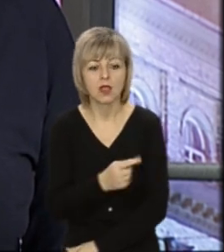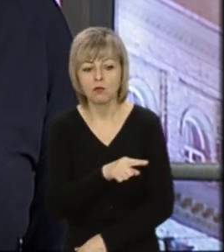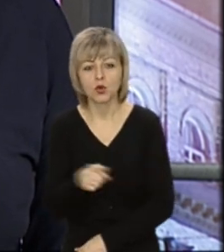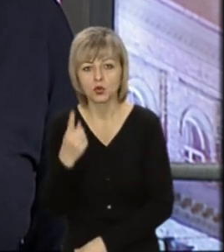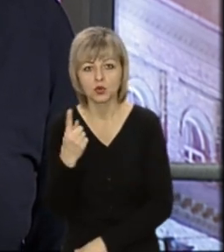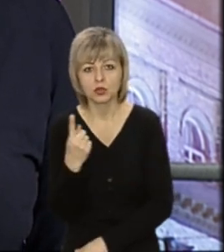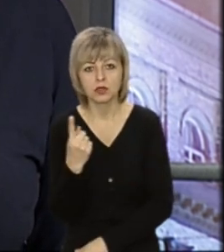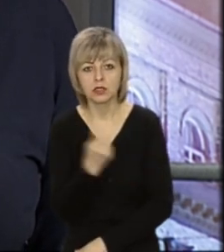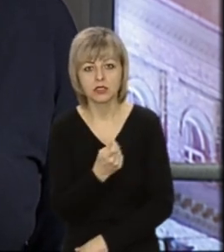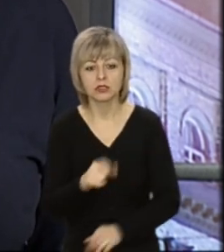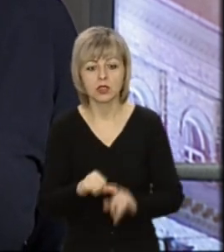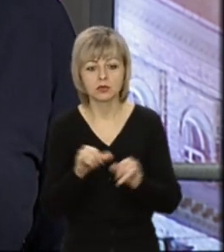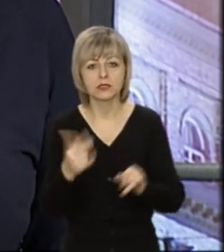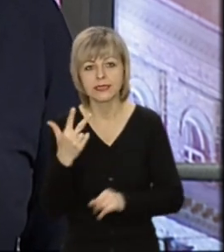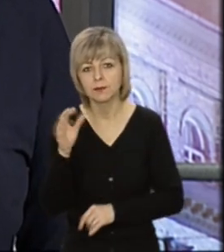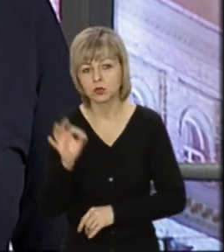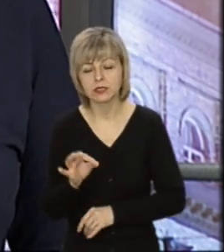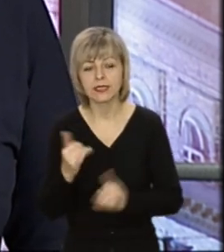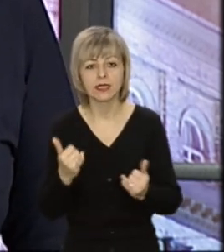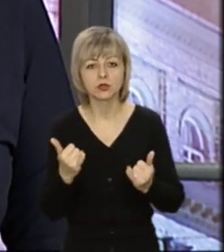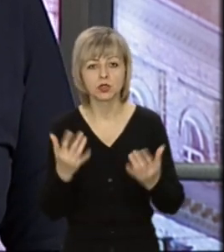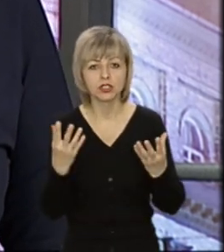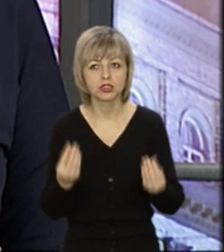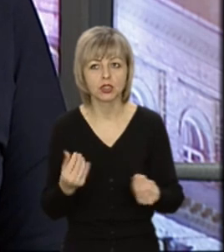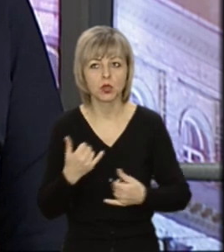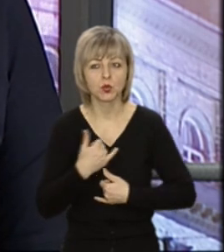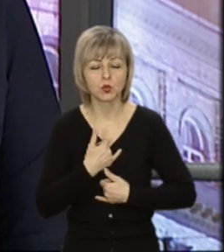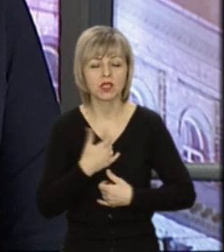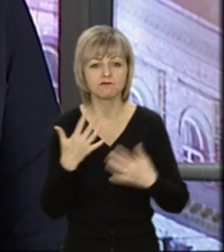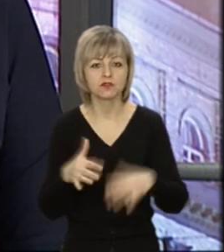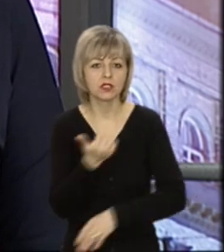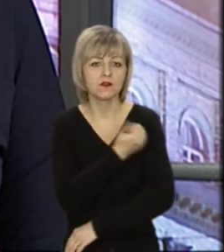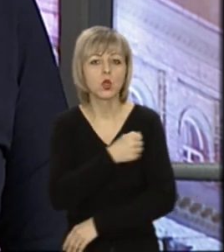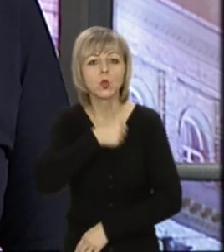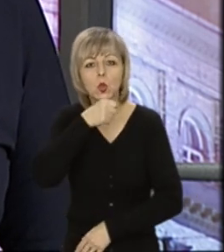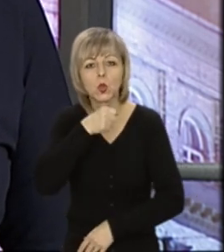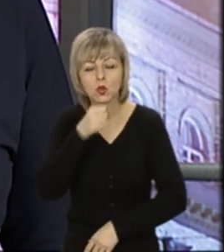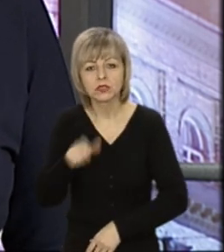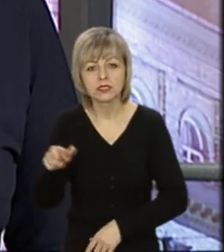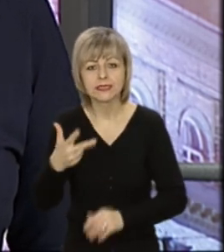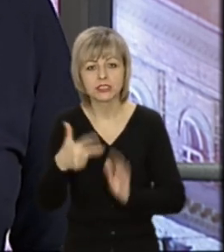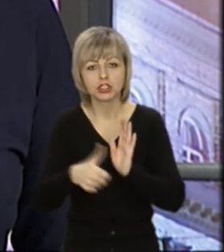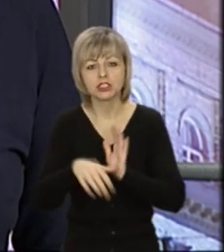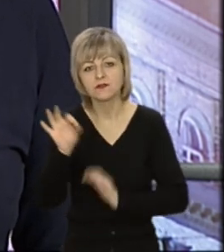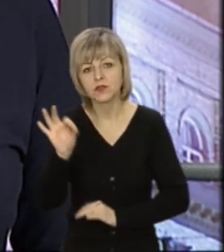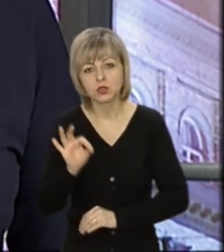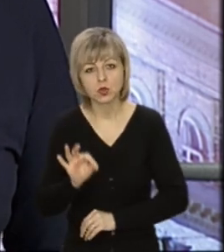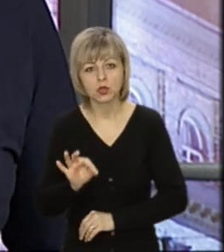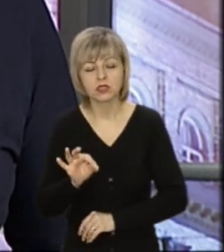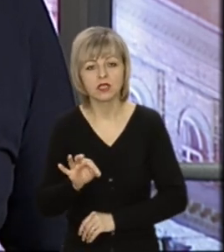один тиждень нас зросло в 43%. І на сьогоднішній день вже в нас вакцинованих дорослого населення 36%.